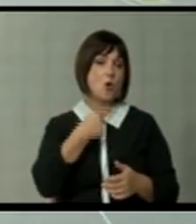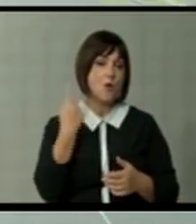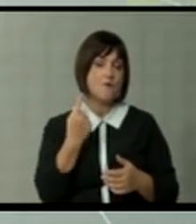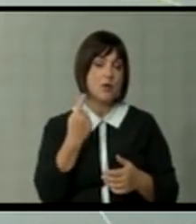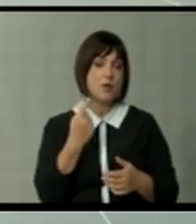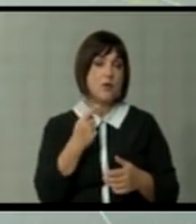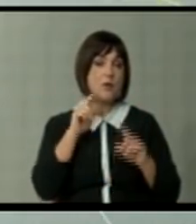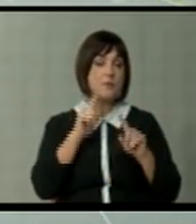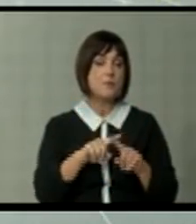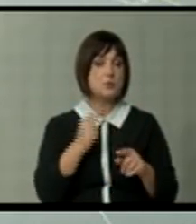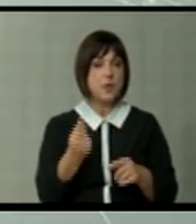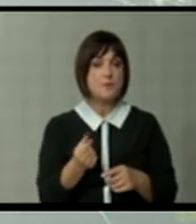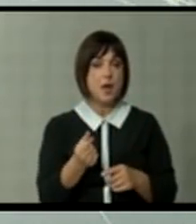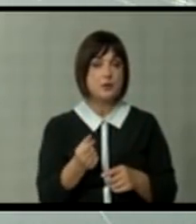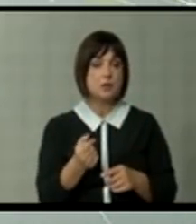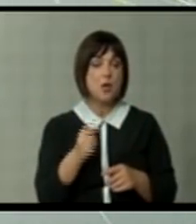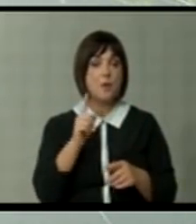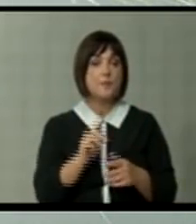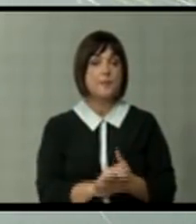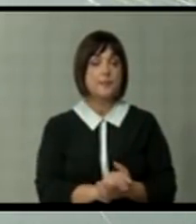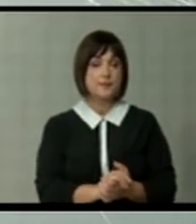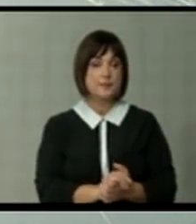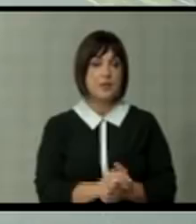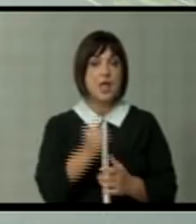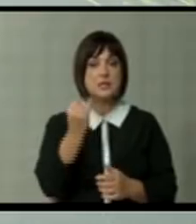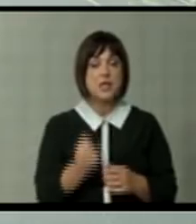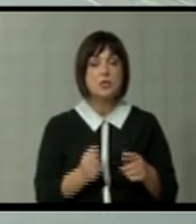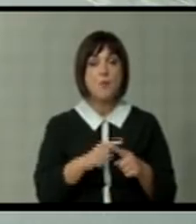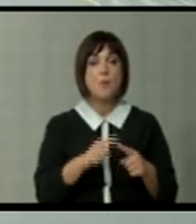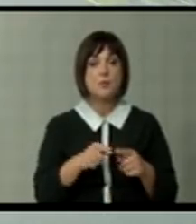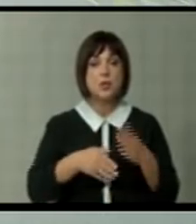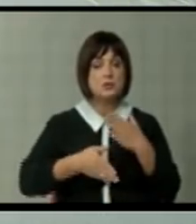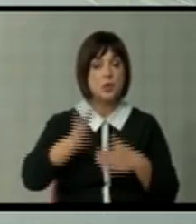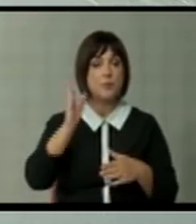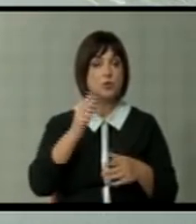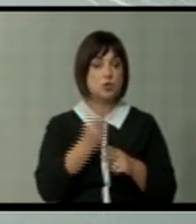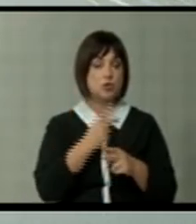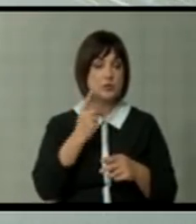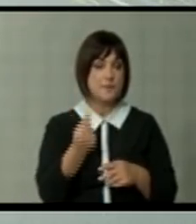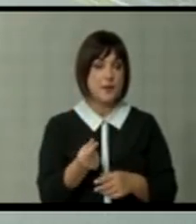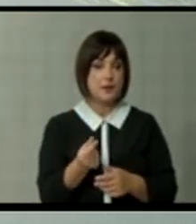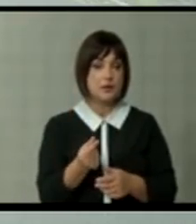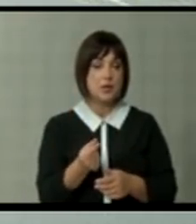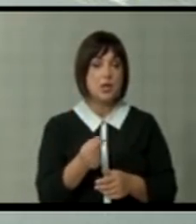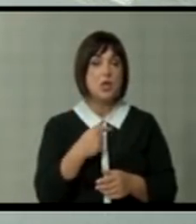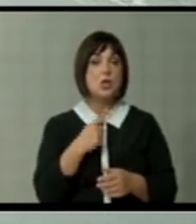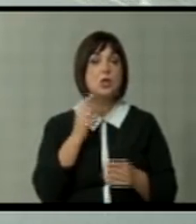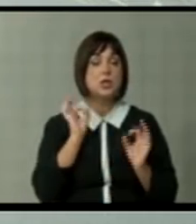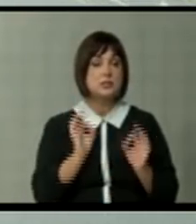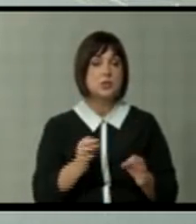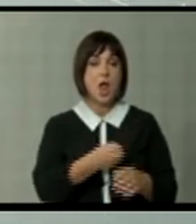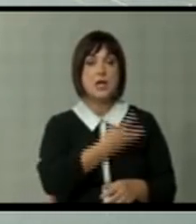парите. Мислам, сега, в последен момент, најслабиот мотив за заминување од државата се пари. Несигурността,